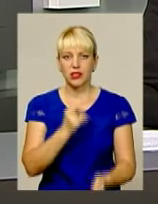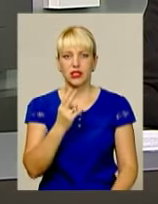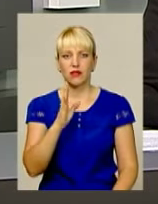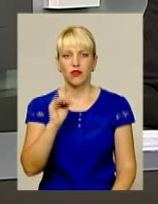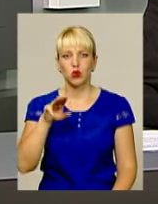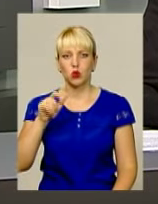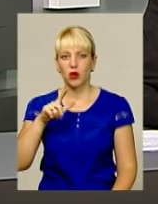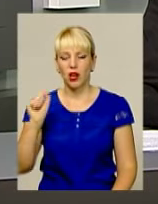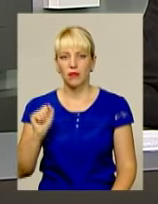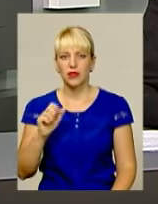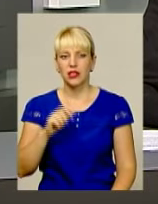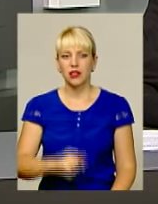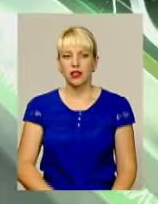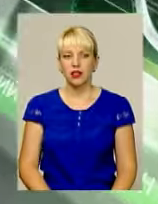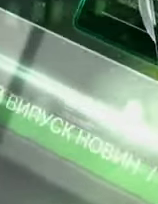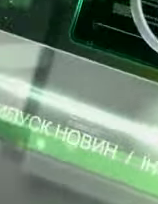Славуцького району.